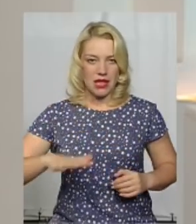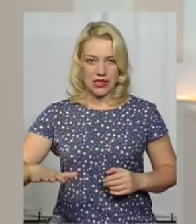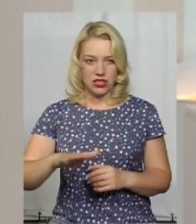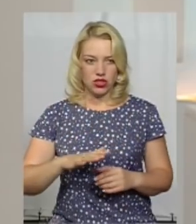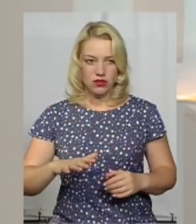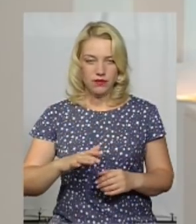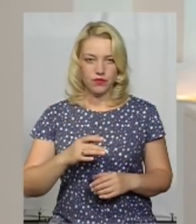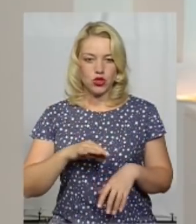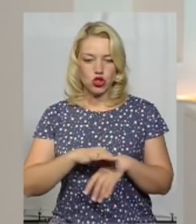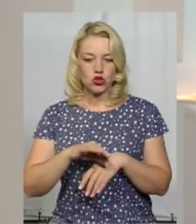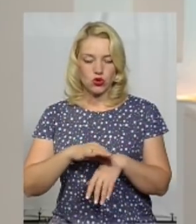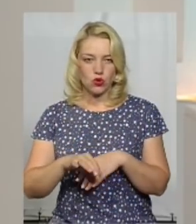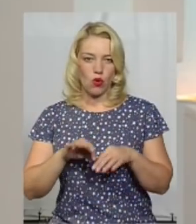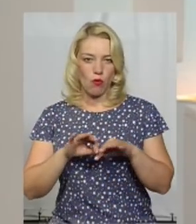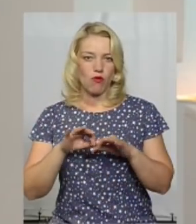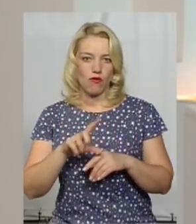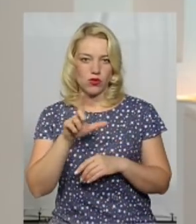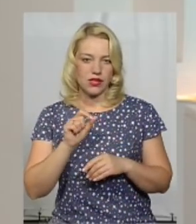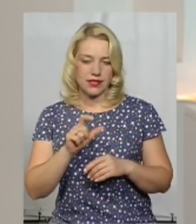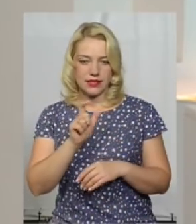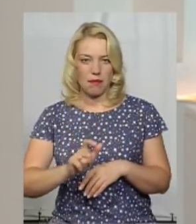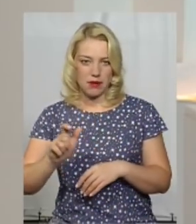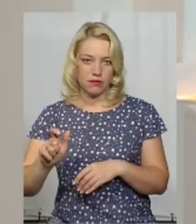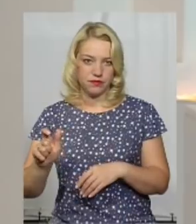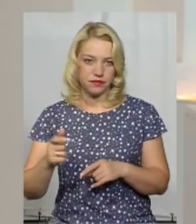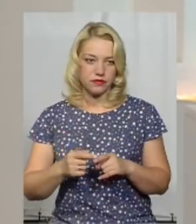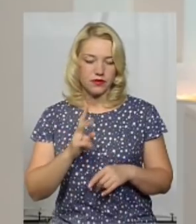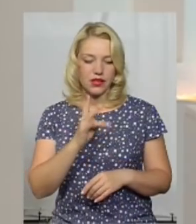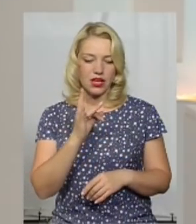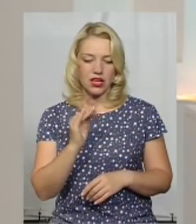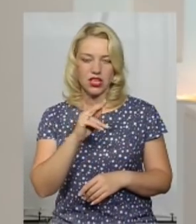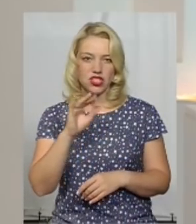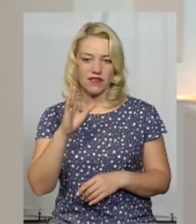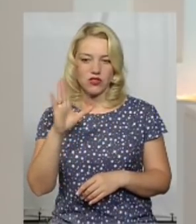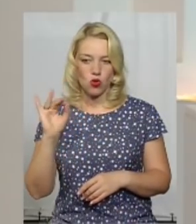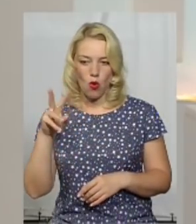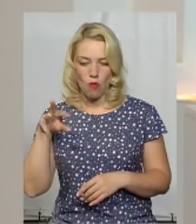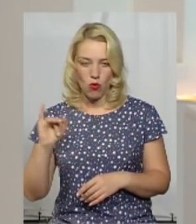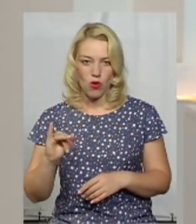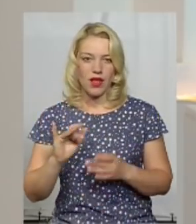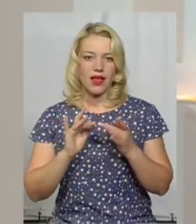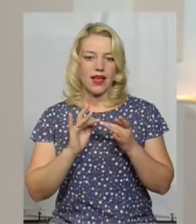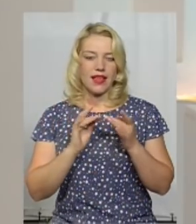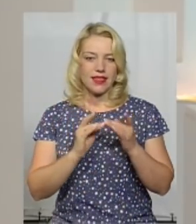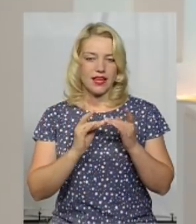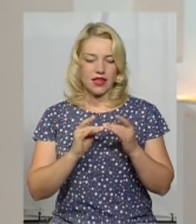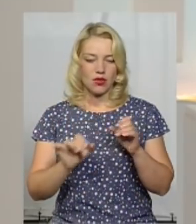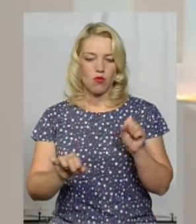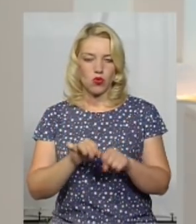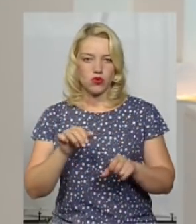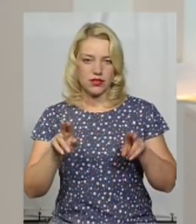жорстоко поводяться з підопічними. У Кривчицькому інтернаті порушуються права